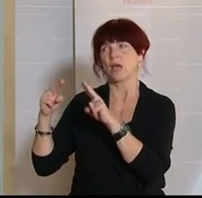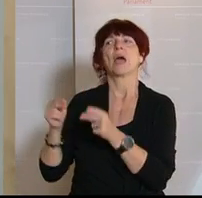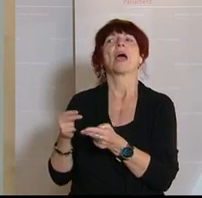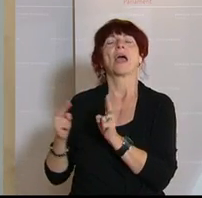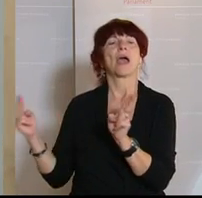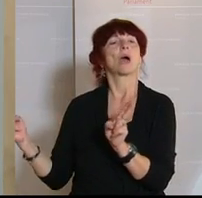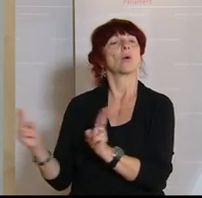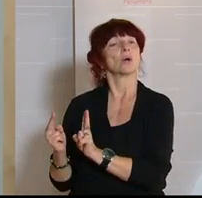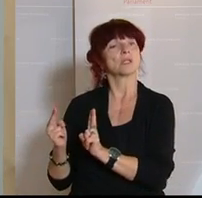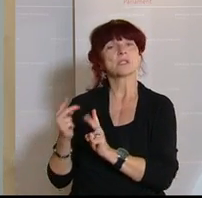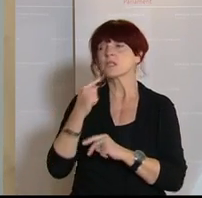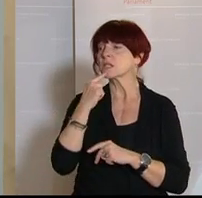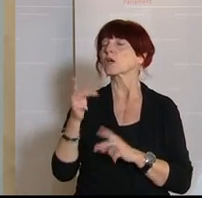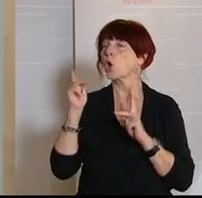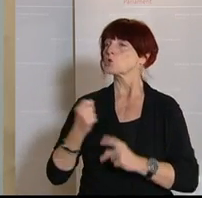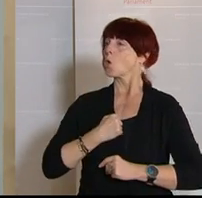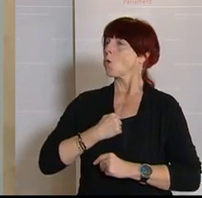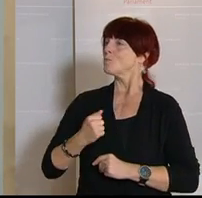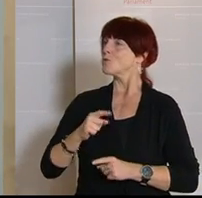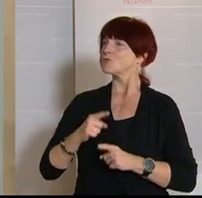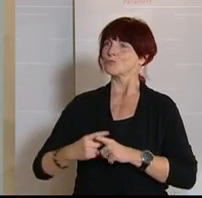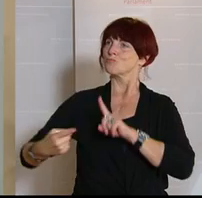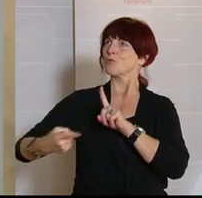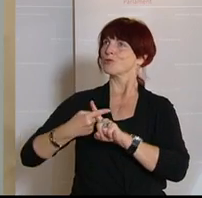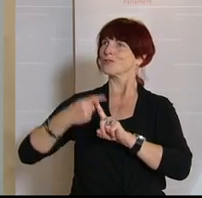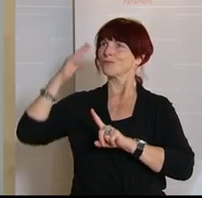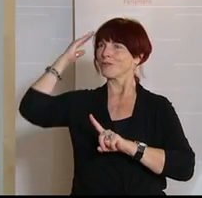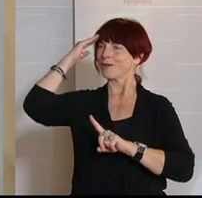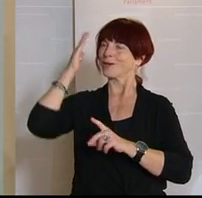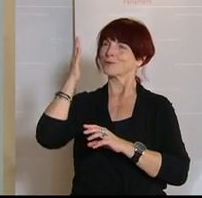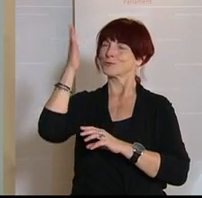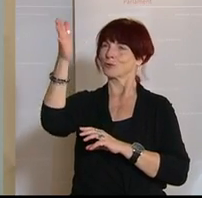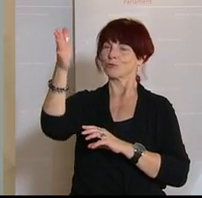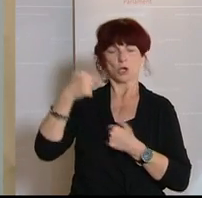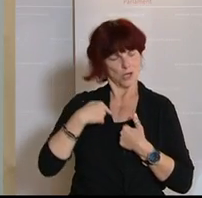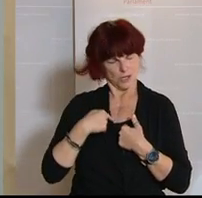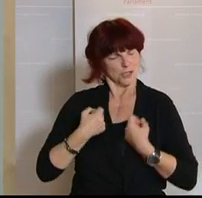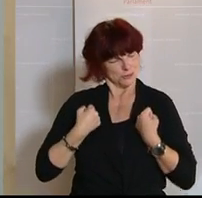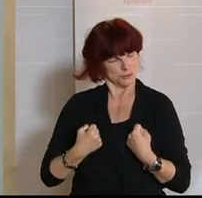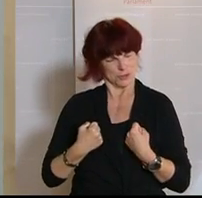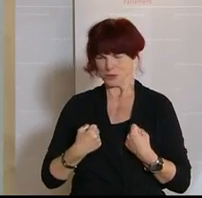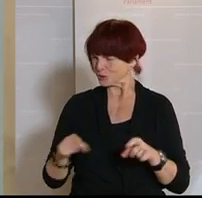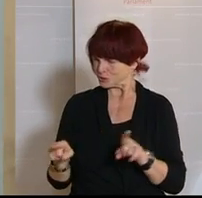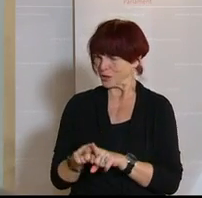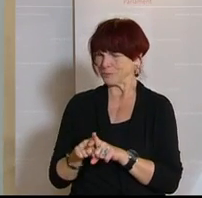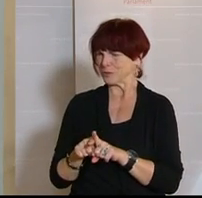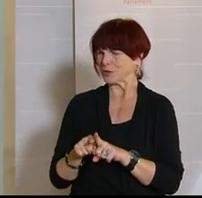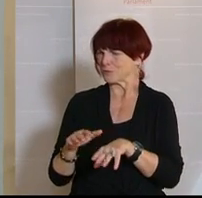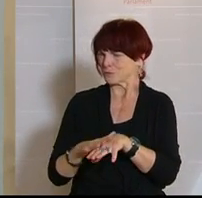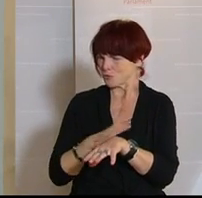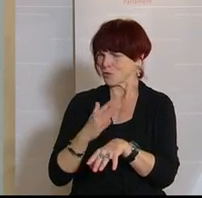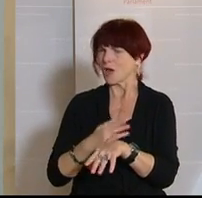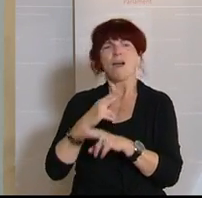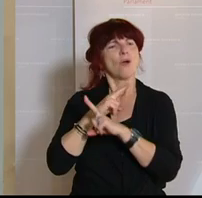Mut und Zuversicht in die Zukunft. Ich bin sicher, wenn die Österreicherinnen und Österreicher mit uns diesen Weg weitergehen, diesen Weg der